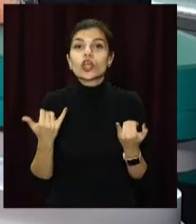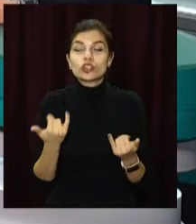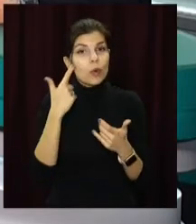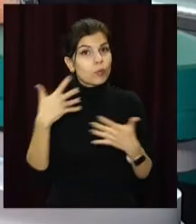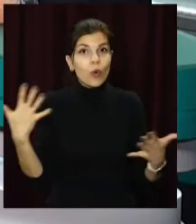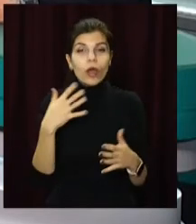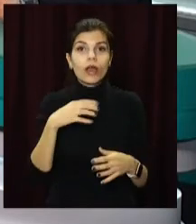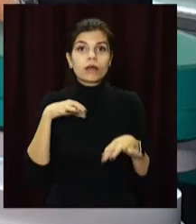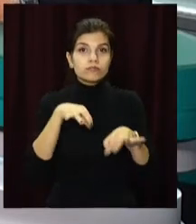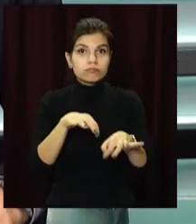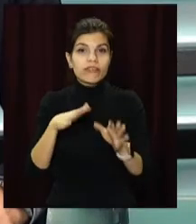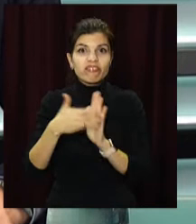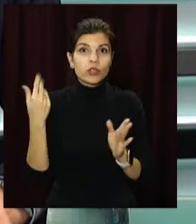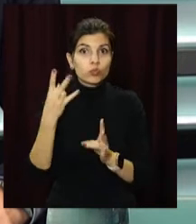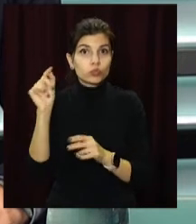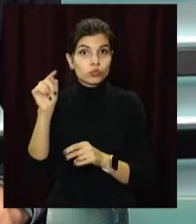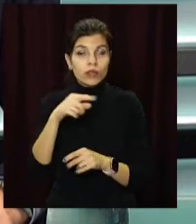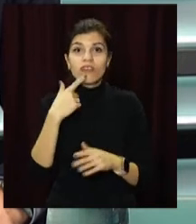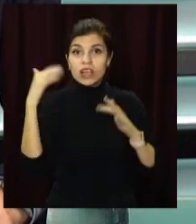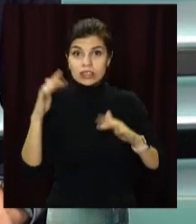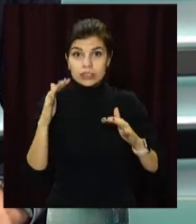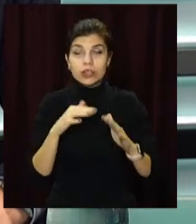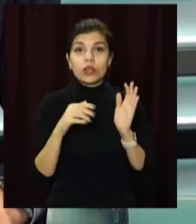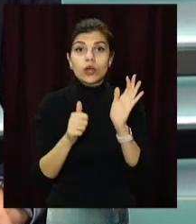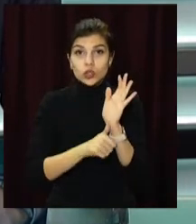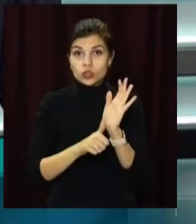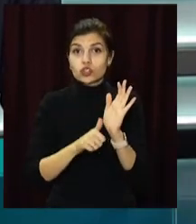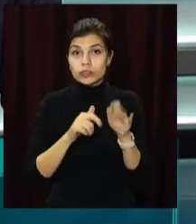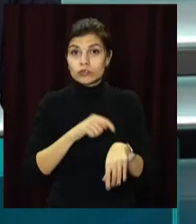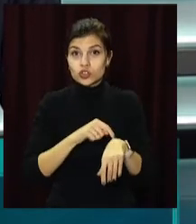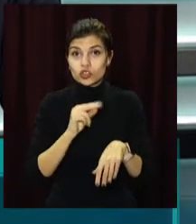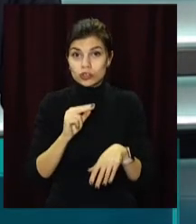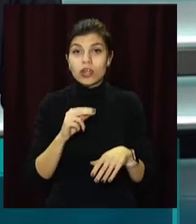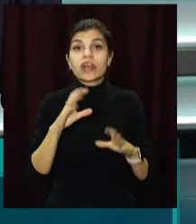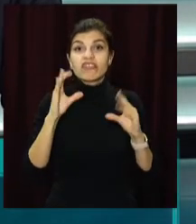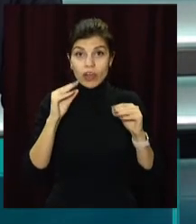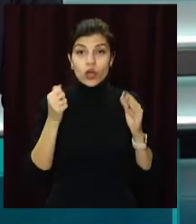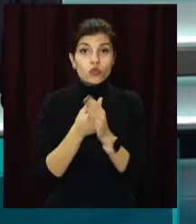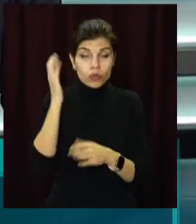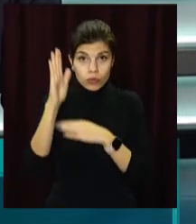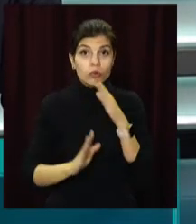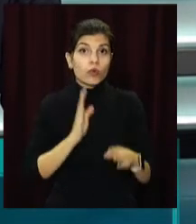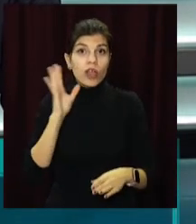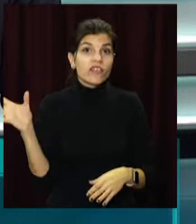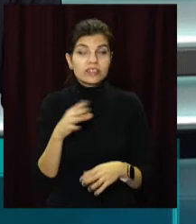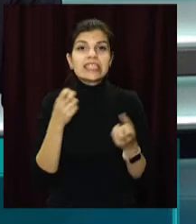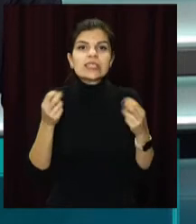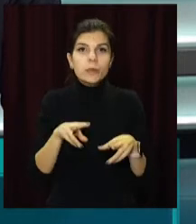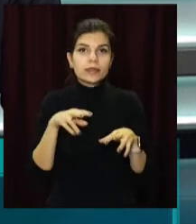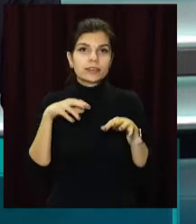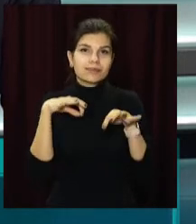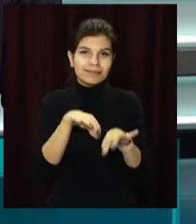найбільше техніки? Снігопад розпочався в 6-й годині, тож починаючи з 6-го вечора і до самого ранку вся спецтехніка